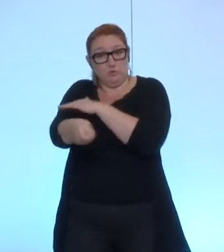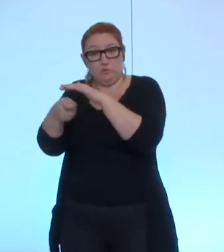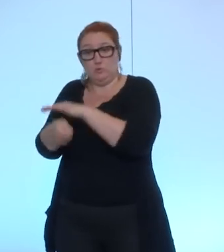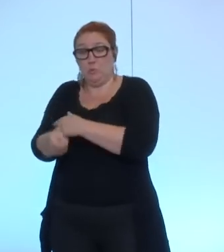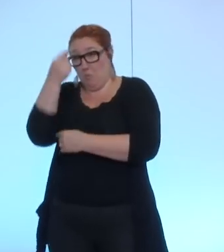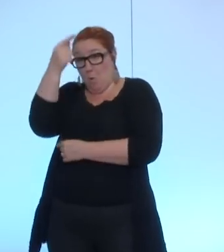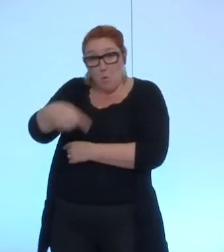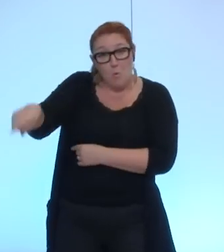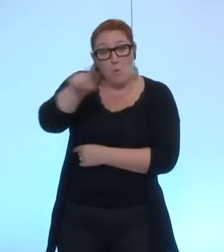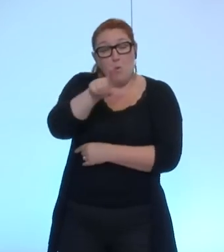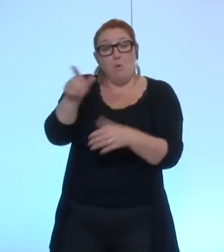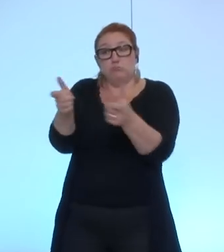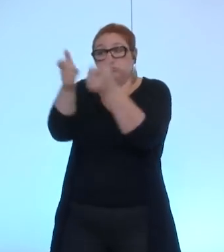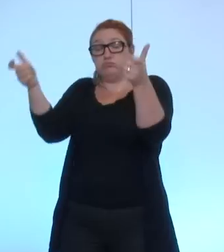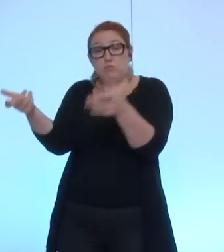de compétitivité.